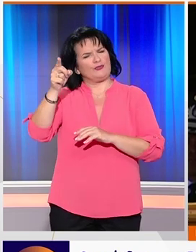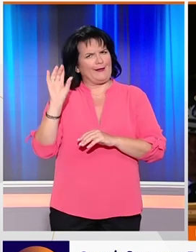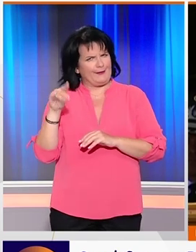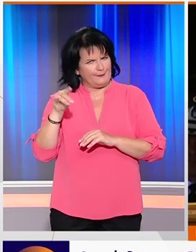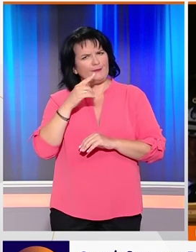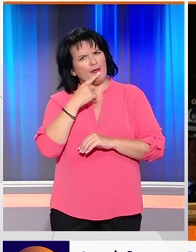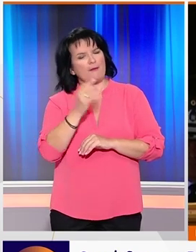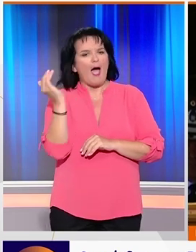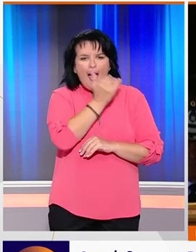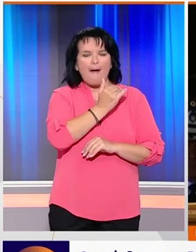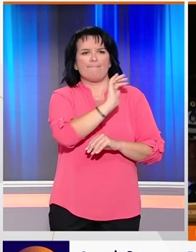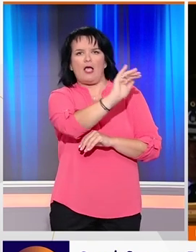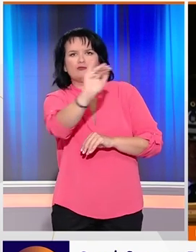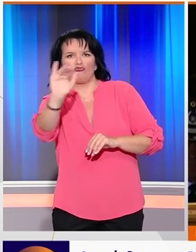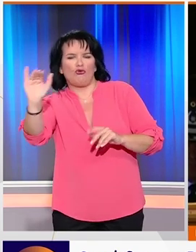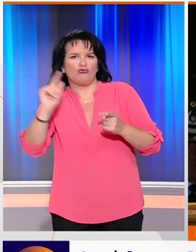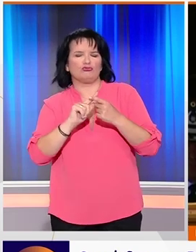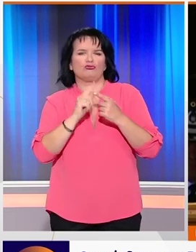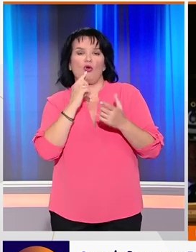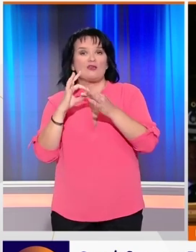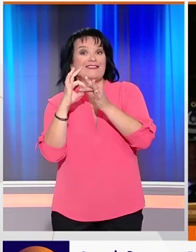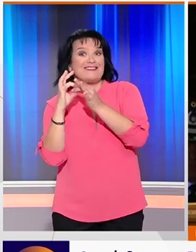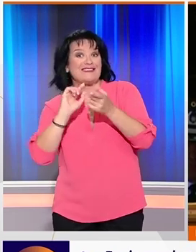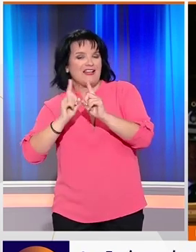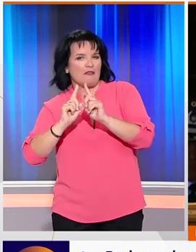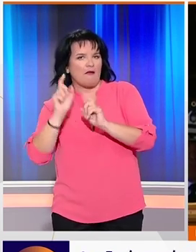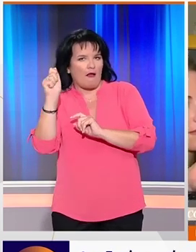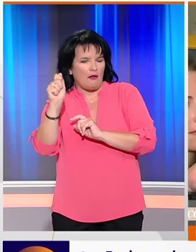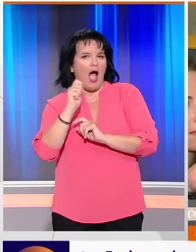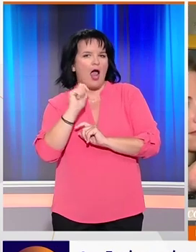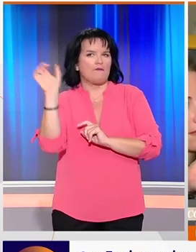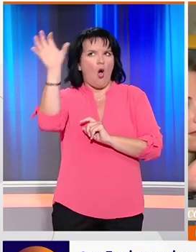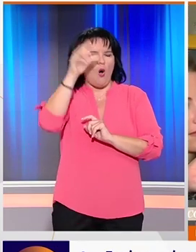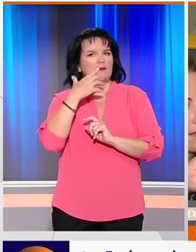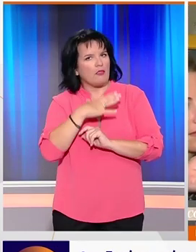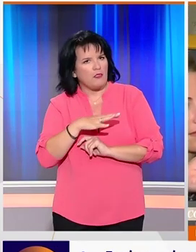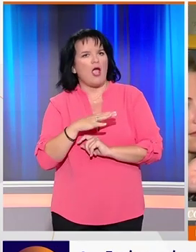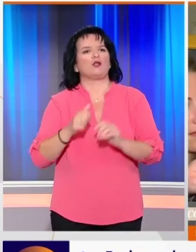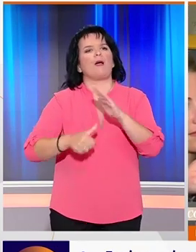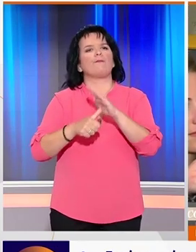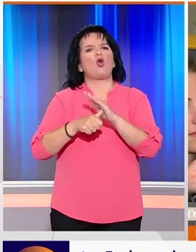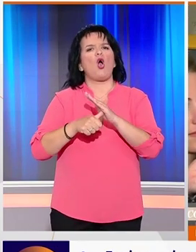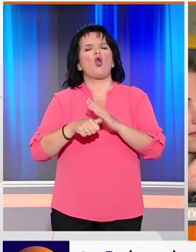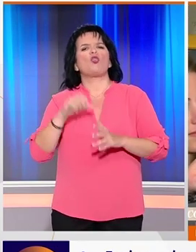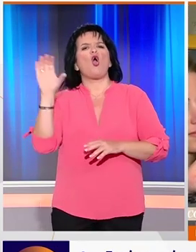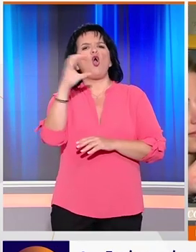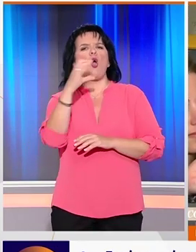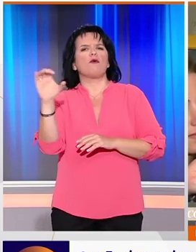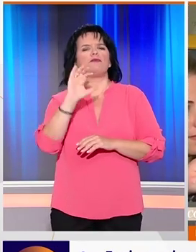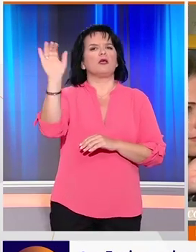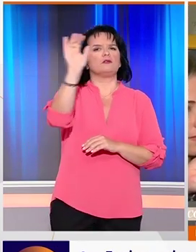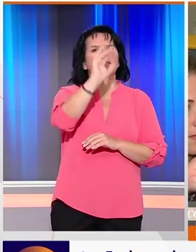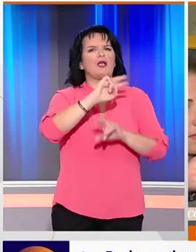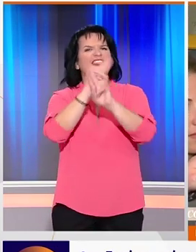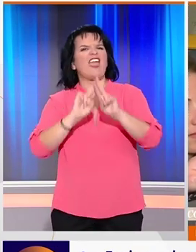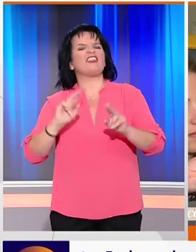έκτακτη συνέλευση τις χώρες που συμμετέχουν στον οργανισμό της Συνθήκης Συνεργασίας του Αμαζονίου ενώ και ο πρόεδρος της Κολομβίας Ιβαντούκε ζήτησε τη βοήθεια της Διεθνούς